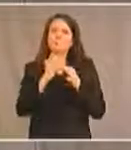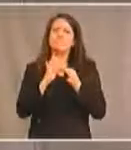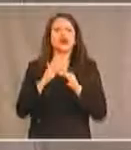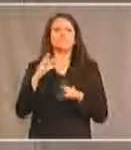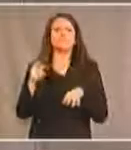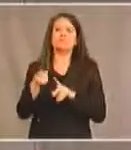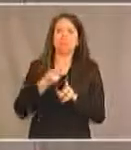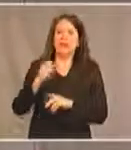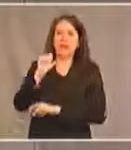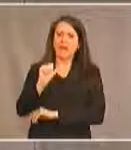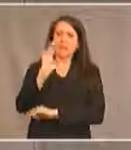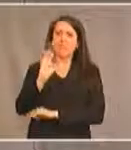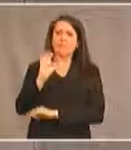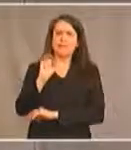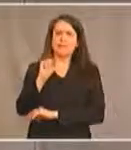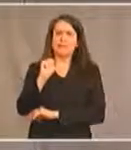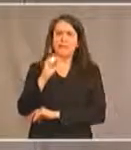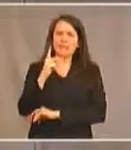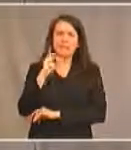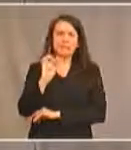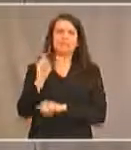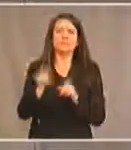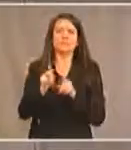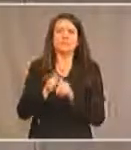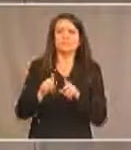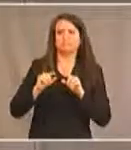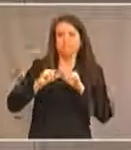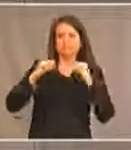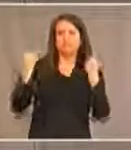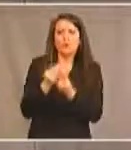Abenaki et Charlene de la Nation Shushwap.